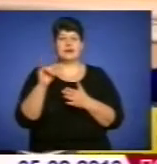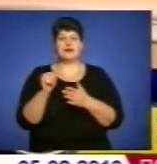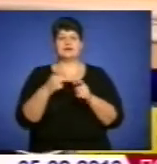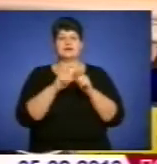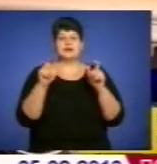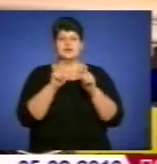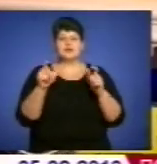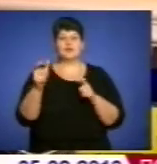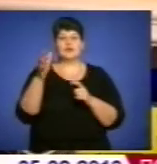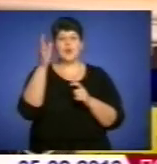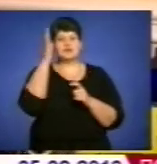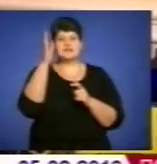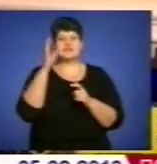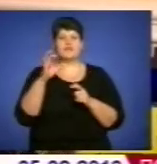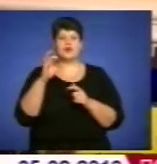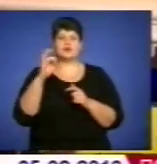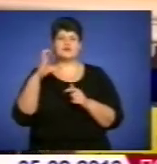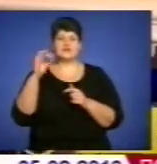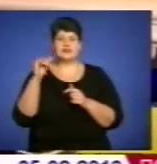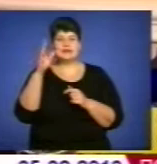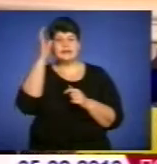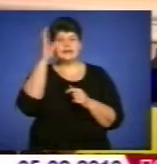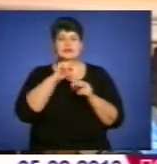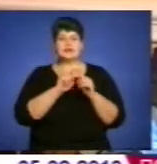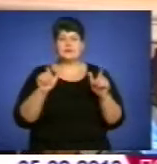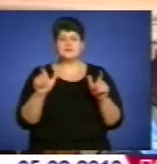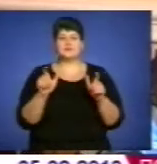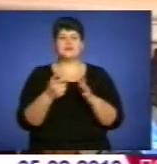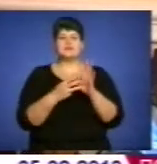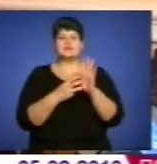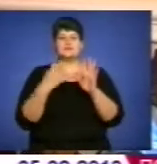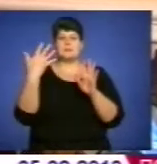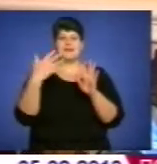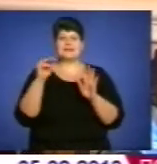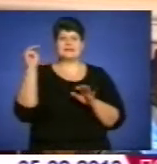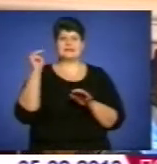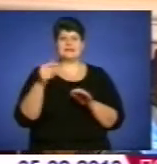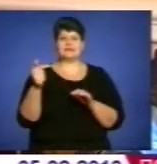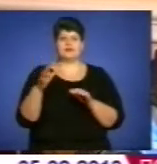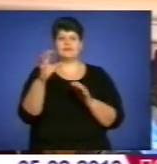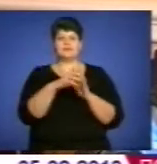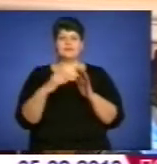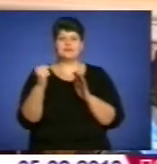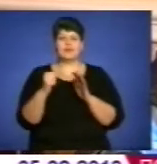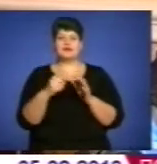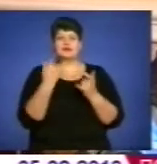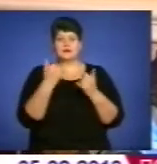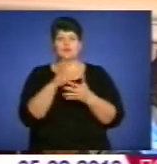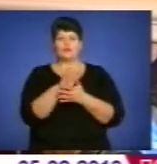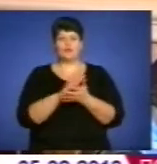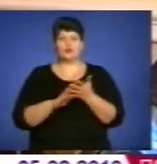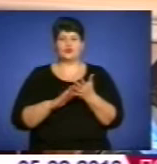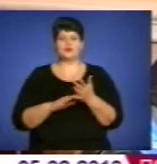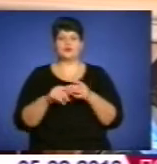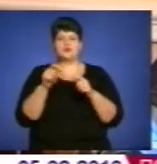Порушені дві кримінальні справи. Сума привласнених бюджетних коштів становить 850 тисяч гривень. У даний час триває досадове розслідування за статтєю